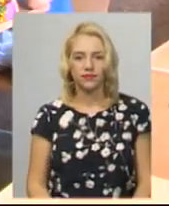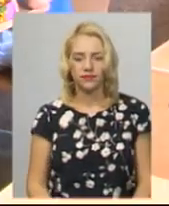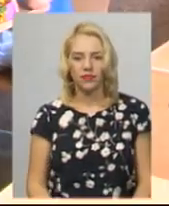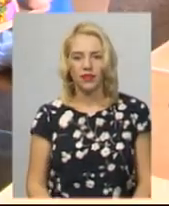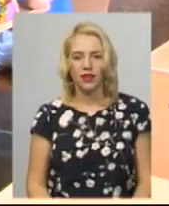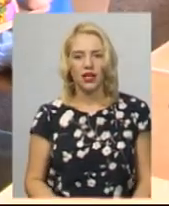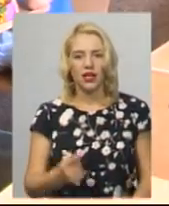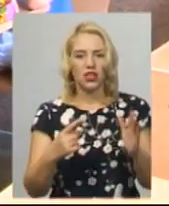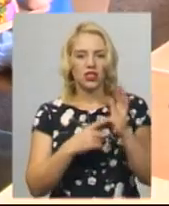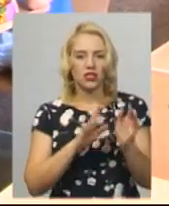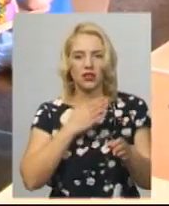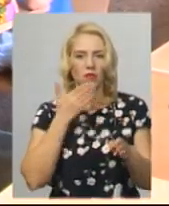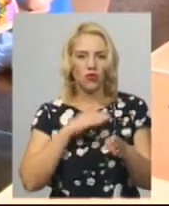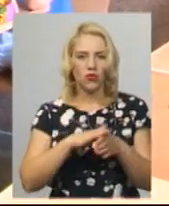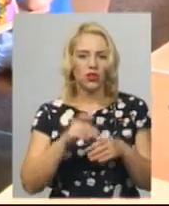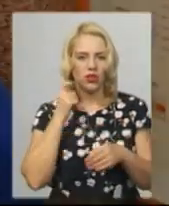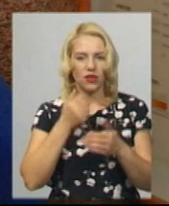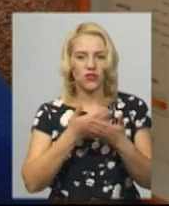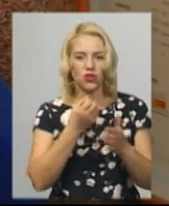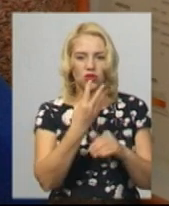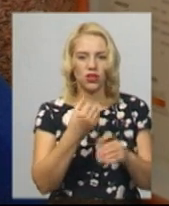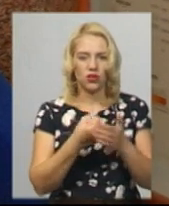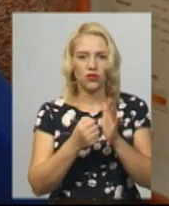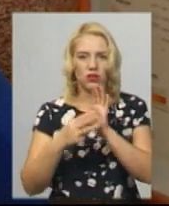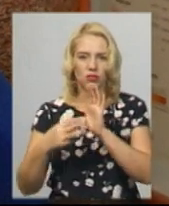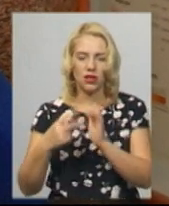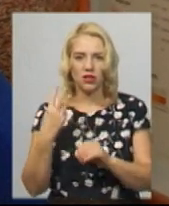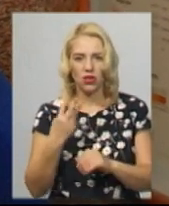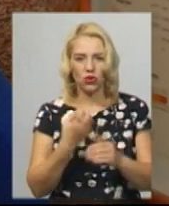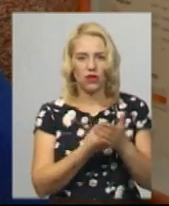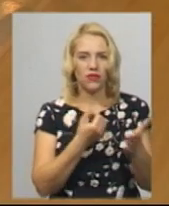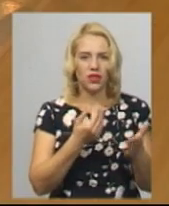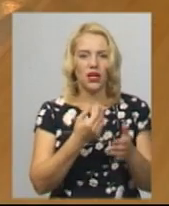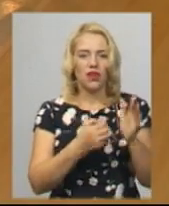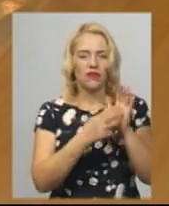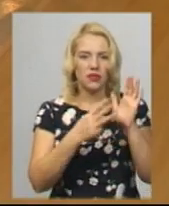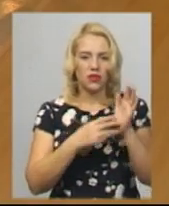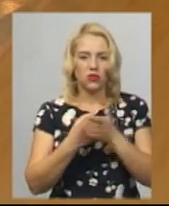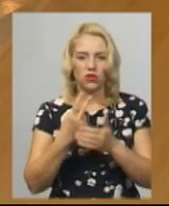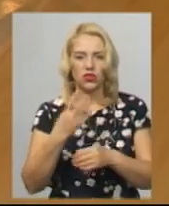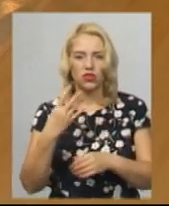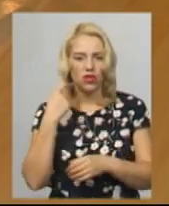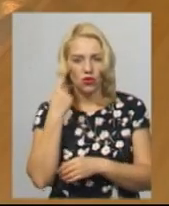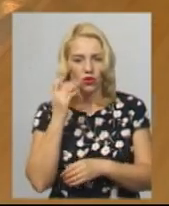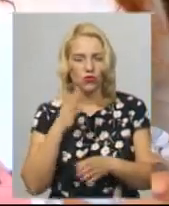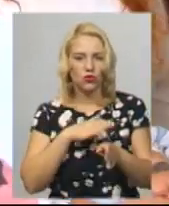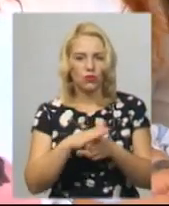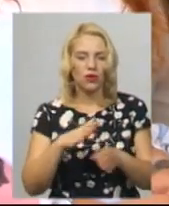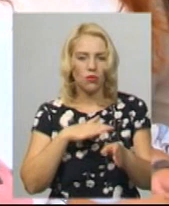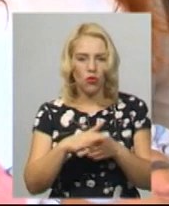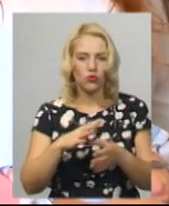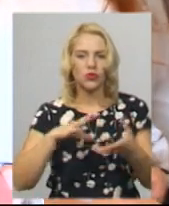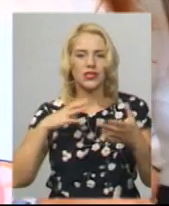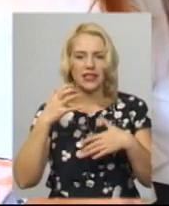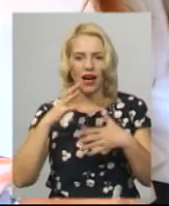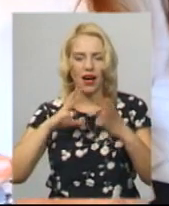Шестеро неповнолітніх віком від 14 до 18 та троє учнів від 18 до 24 років здобуватимуть повну загальну середню освіту у